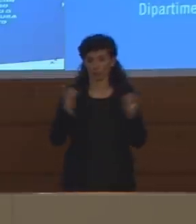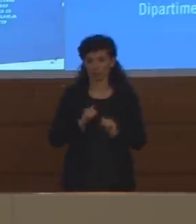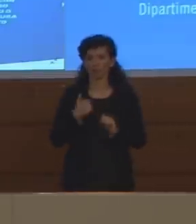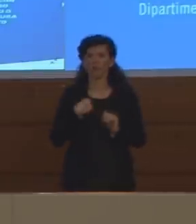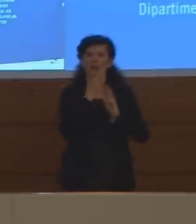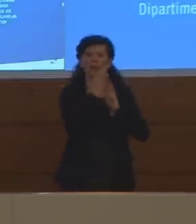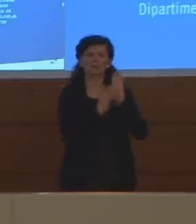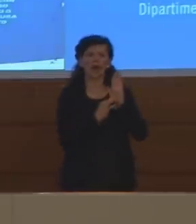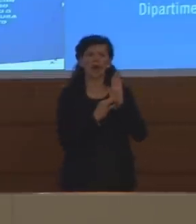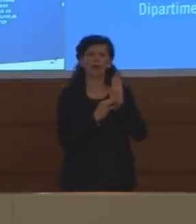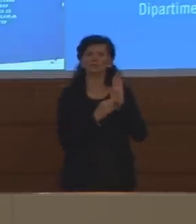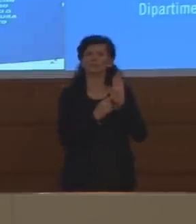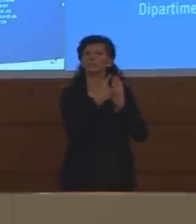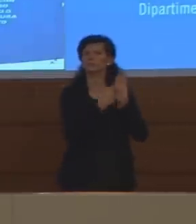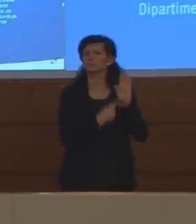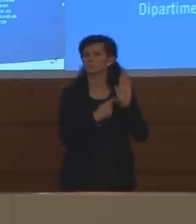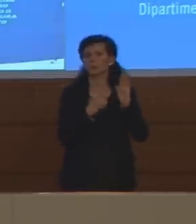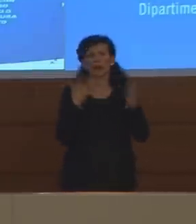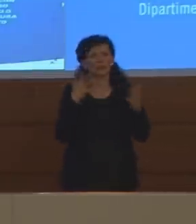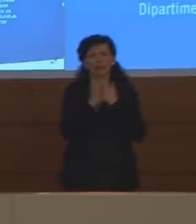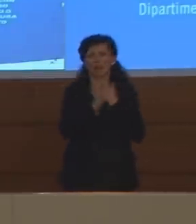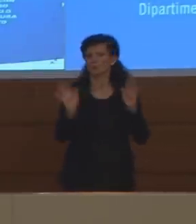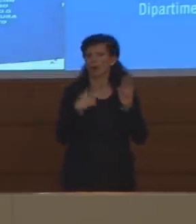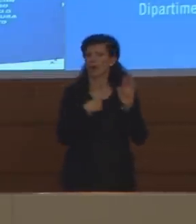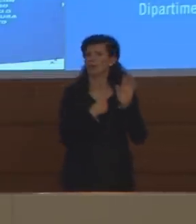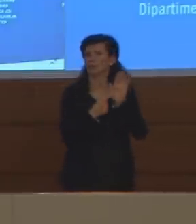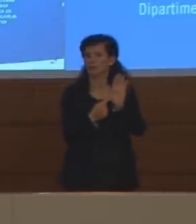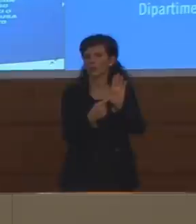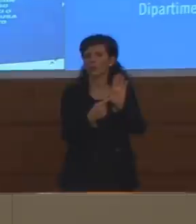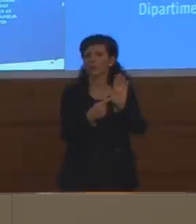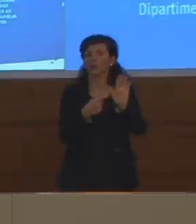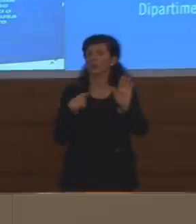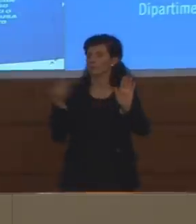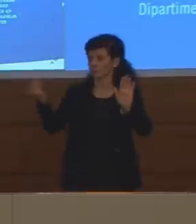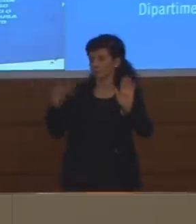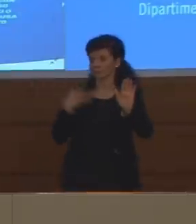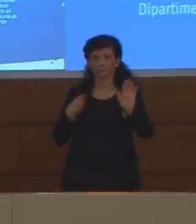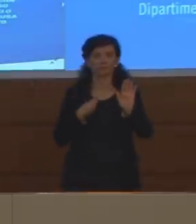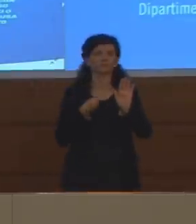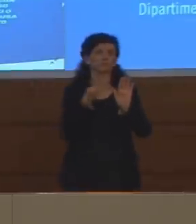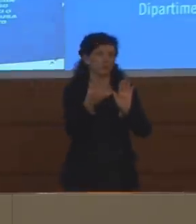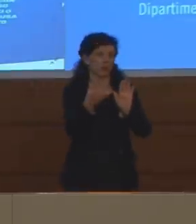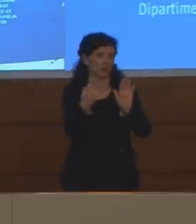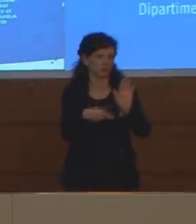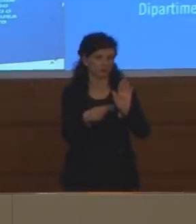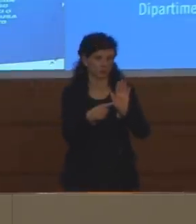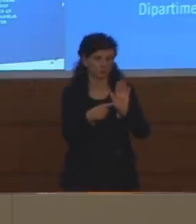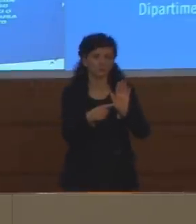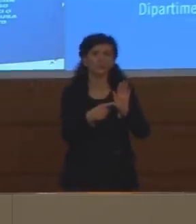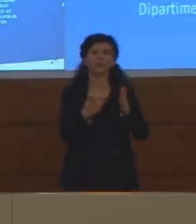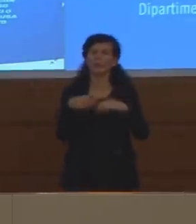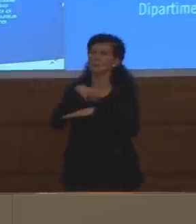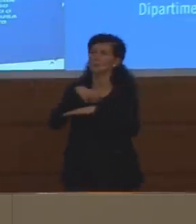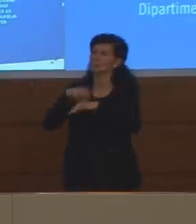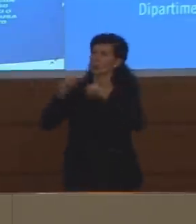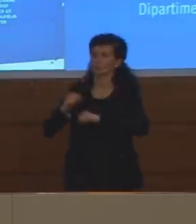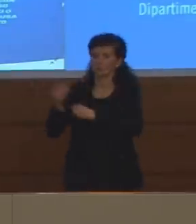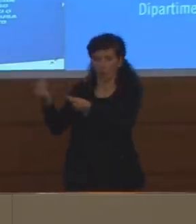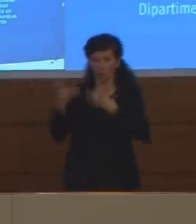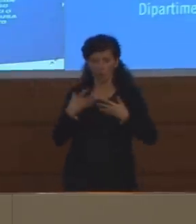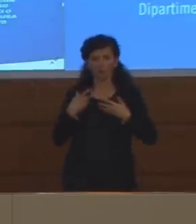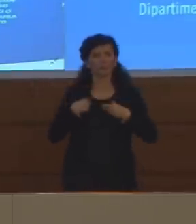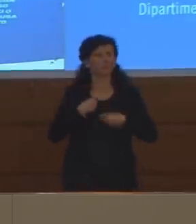trasparenza vi diamo i dati che a noi vengono forniti dal ministero della salute e vengono omogenizzati